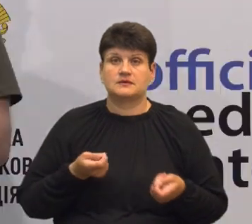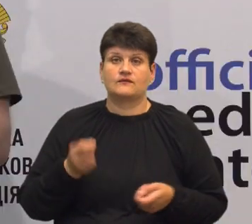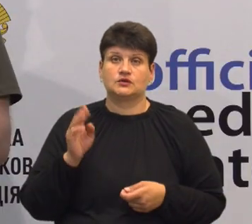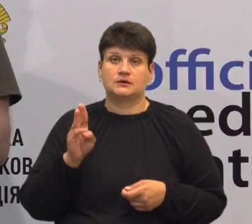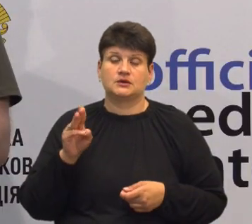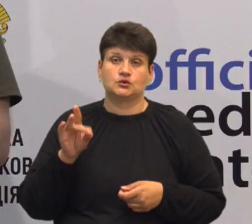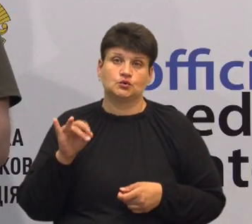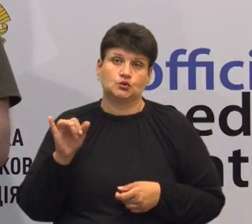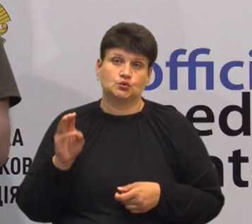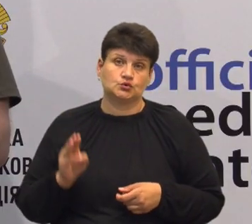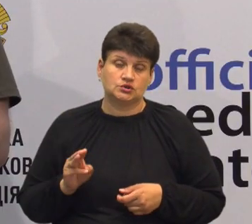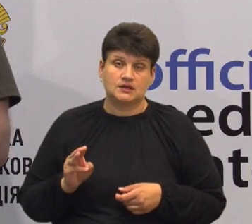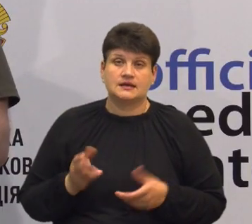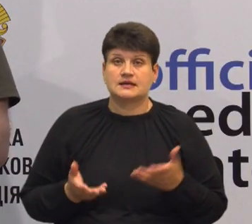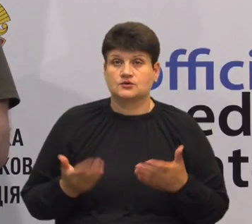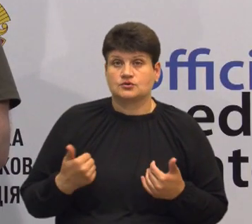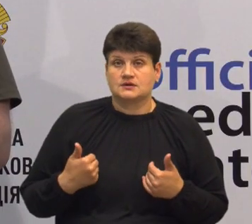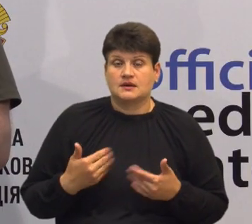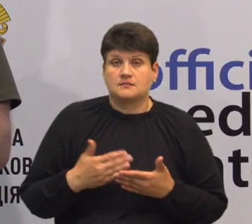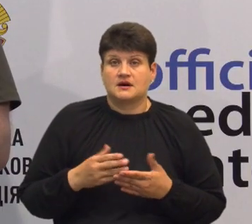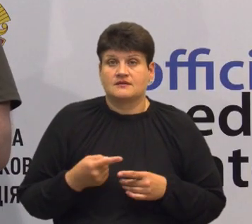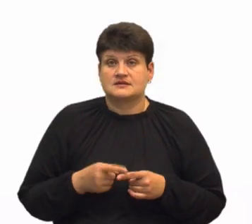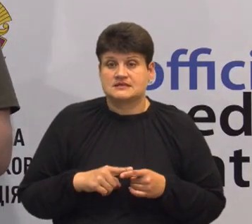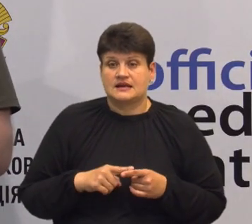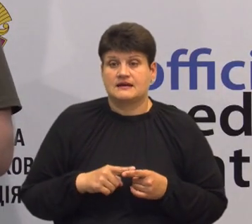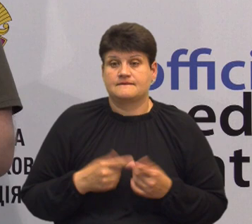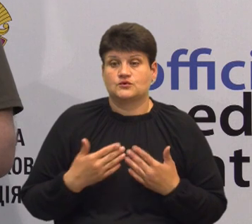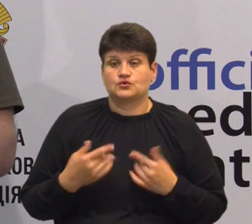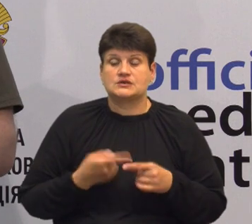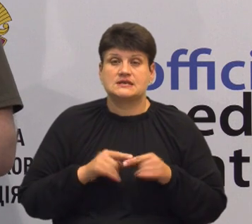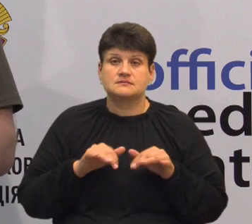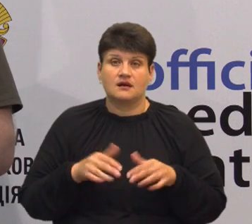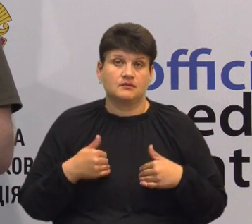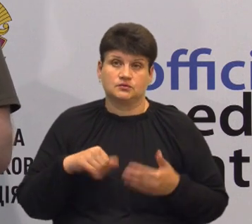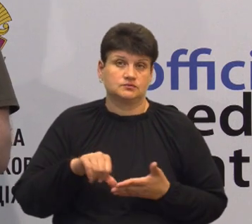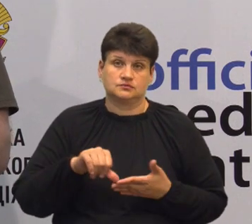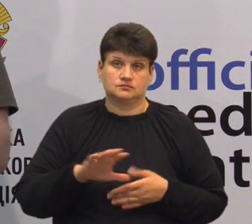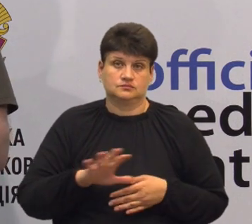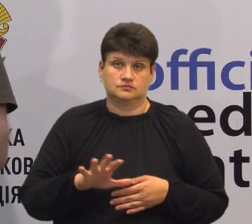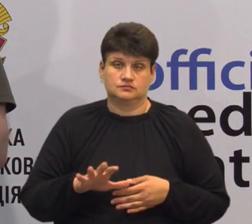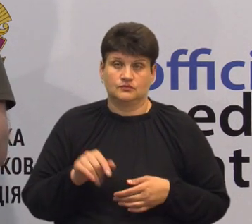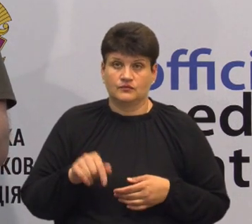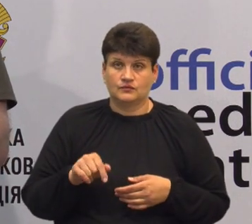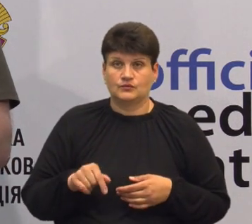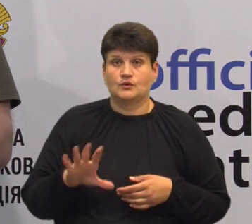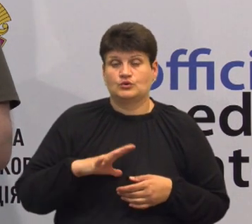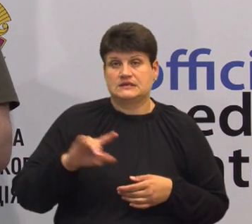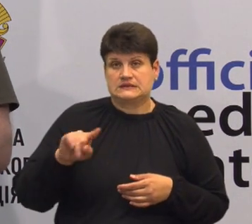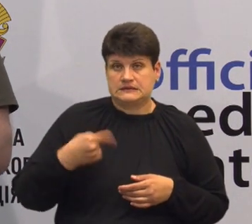Труш. Якщо б я мав відношення до цієї справи, я б тут біля вас не стояв сьогодні. Ми надали ще ряд документів, які були затребовані